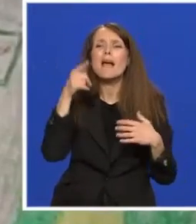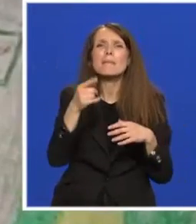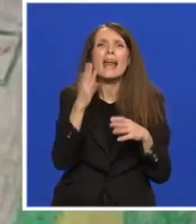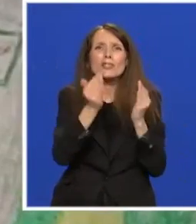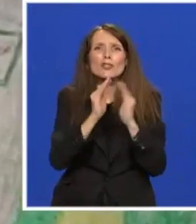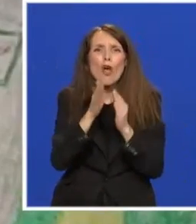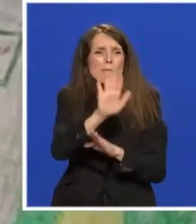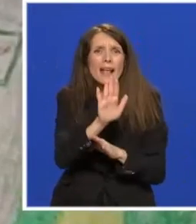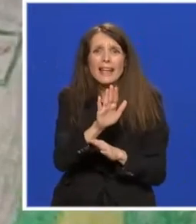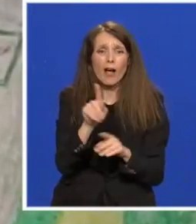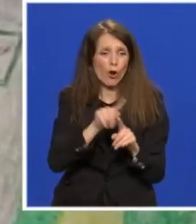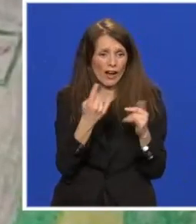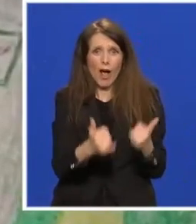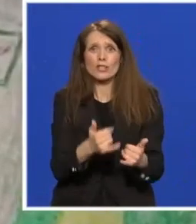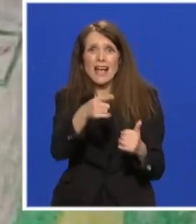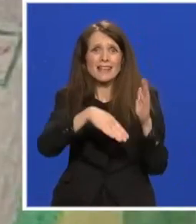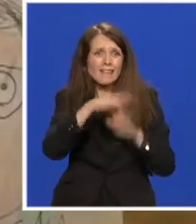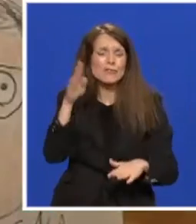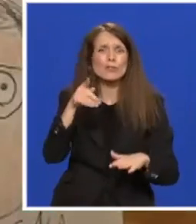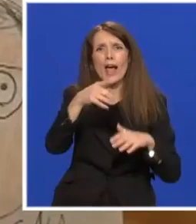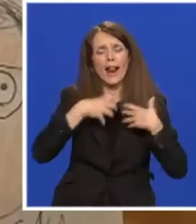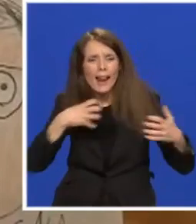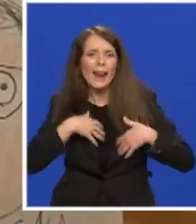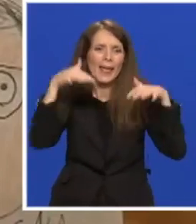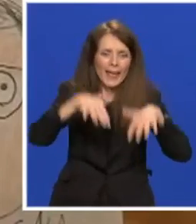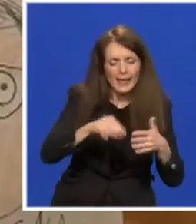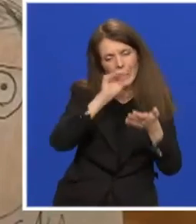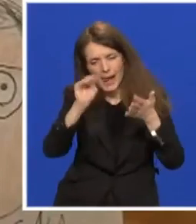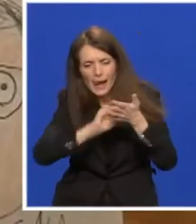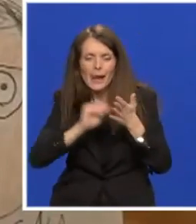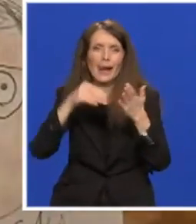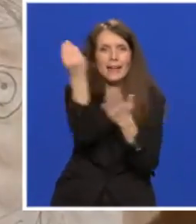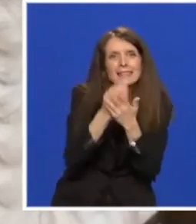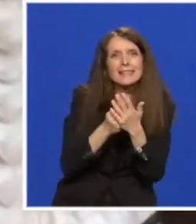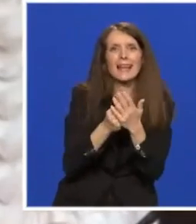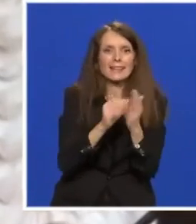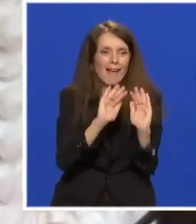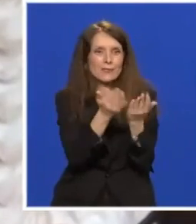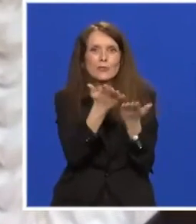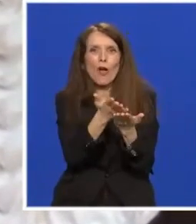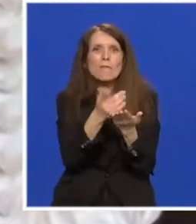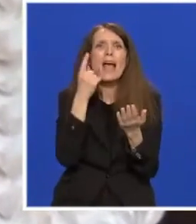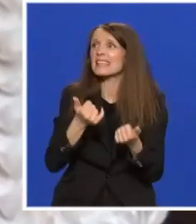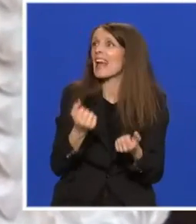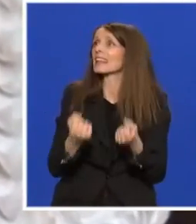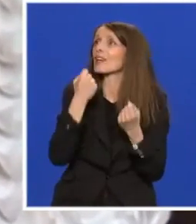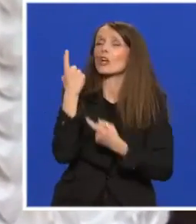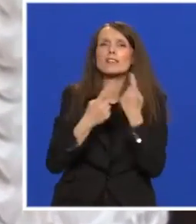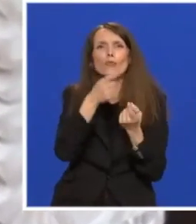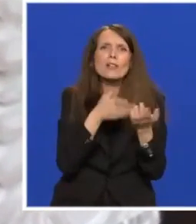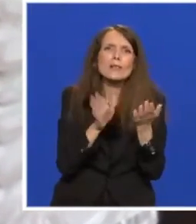toliko ličile na umetničke radionice i pozornice. Komponuju, pevaju, crtaju, pišu. Snalažljiva su u neobičnim okolnostima,